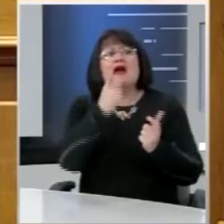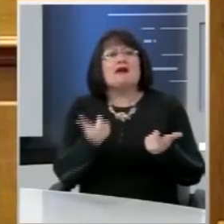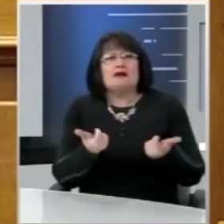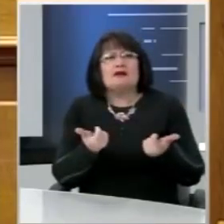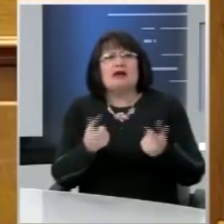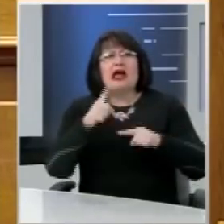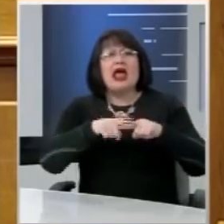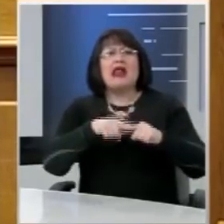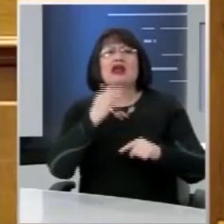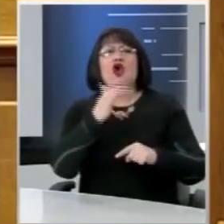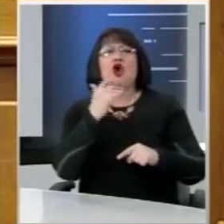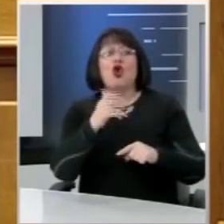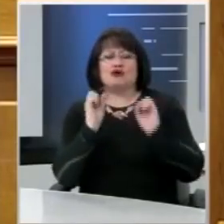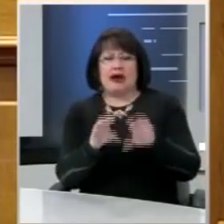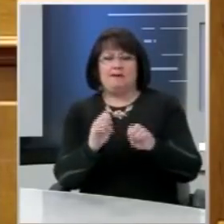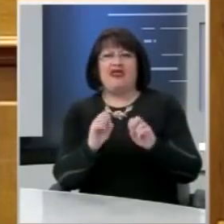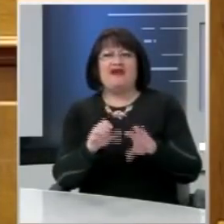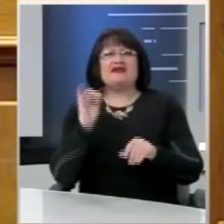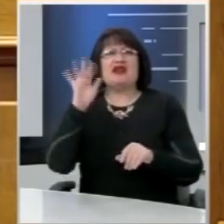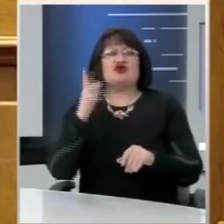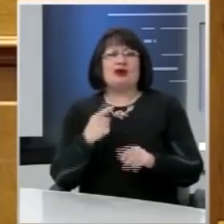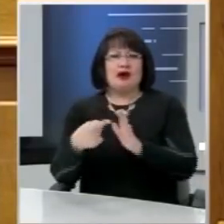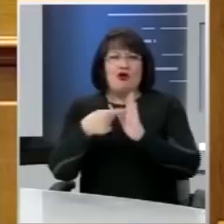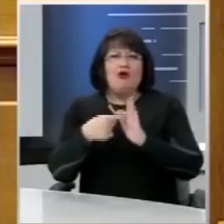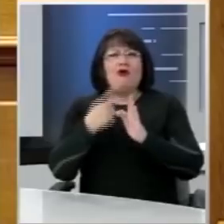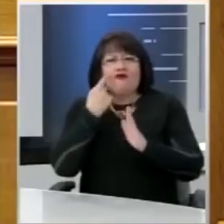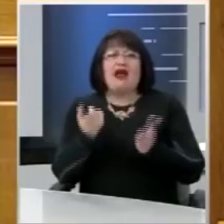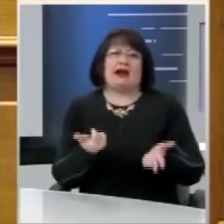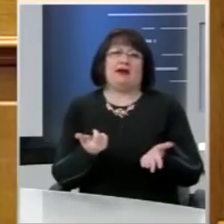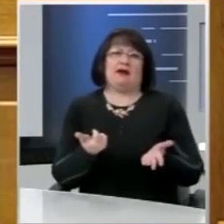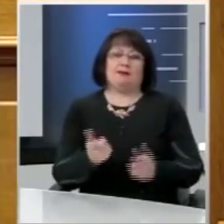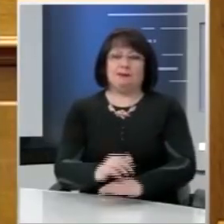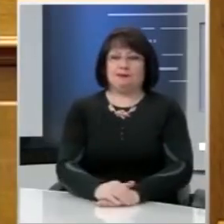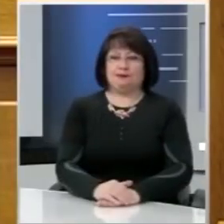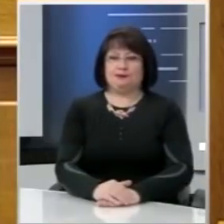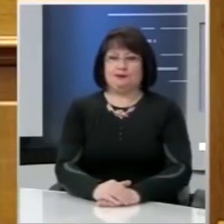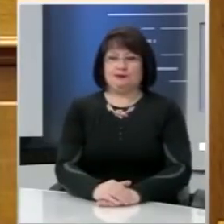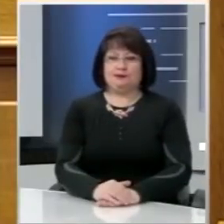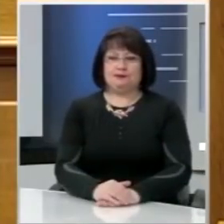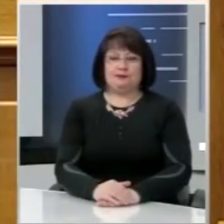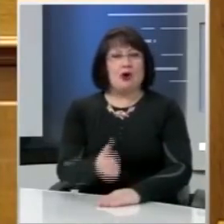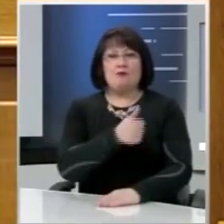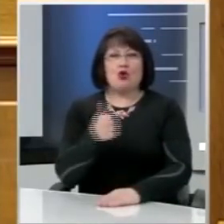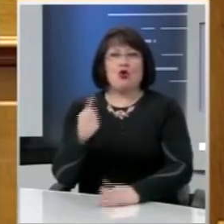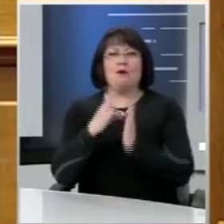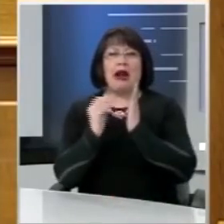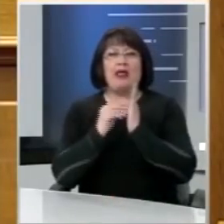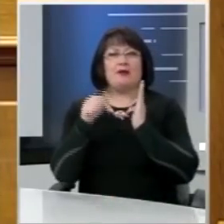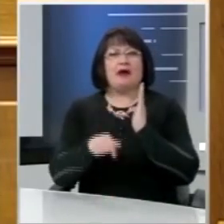ελληνόγλωσης εκπαίδευσης στο εξωτερικό είναι ένα χαρακτηριστικό παράδειγμα. Δεν είναι όμως το μοναδικό.